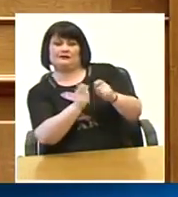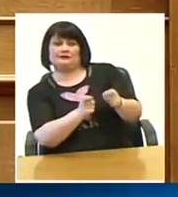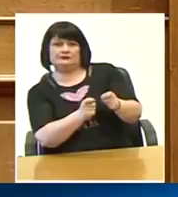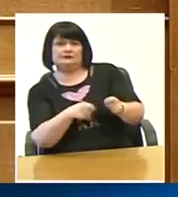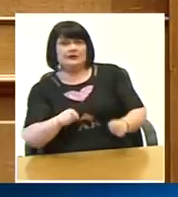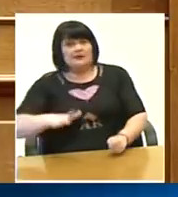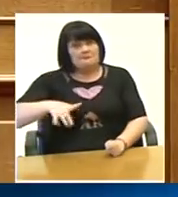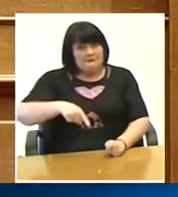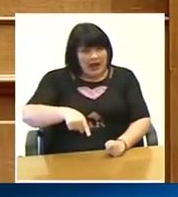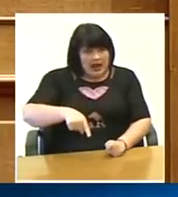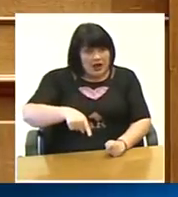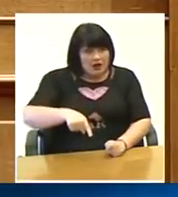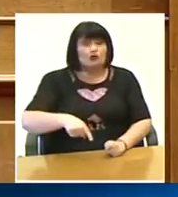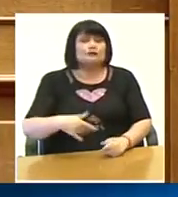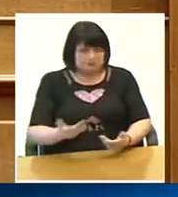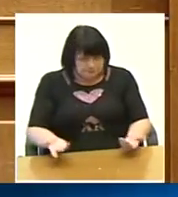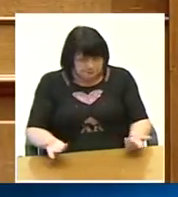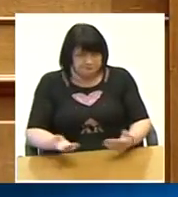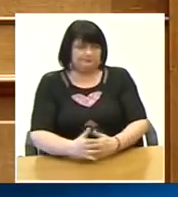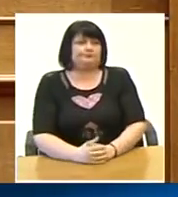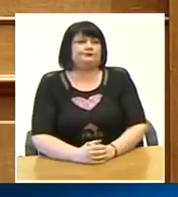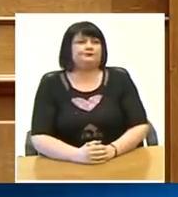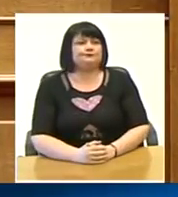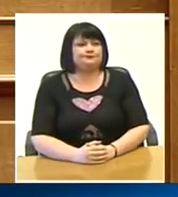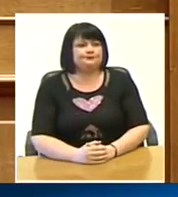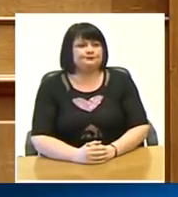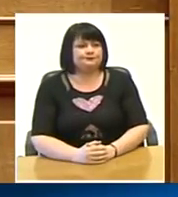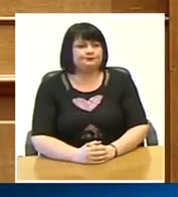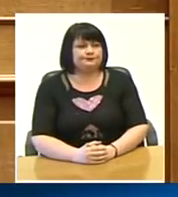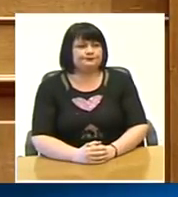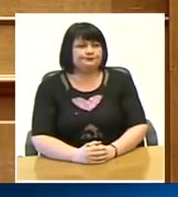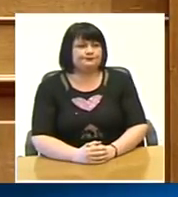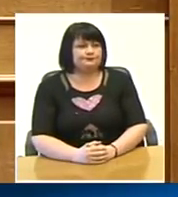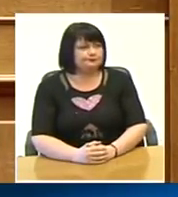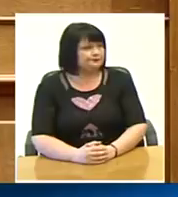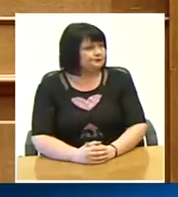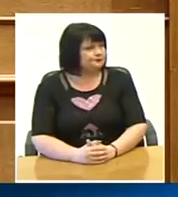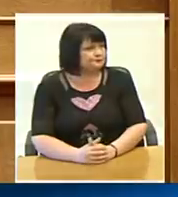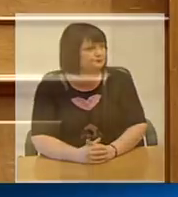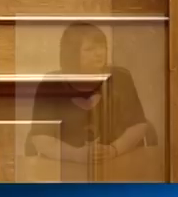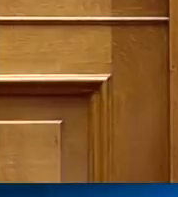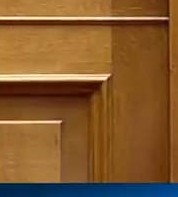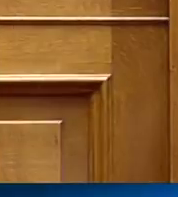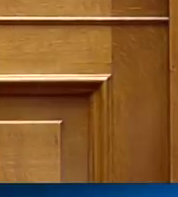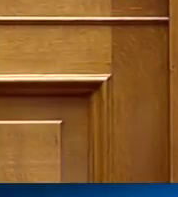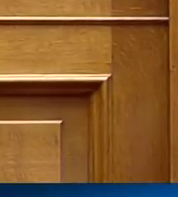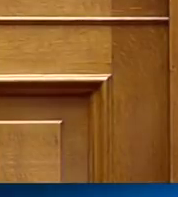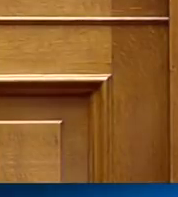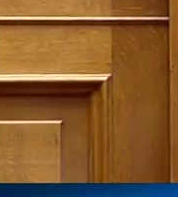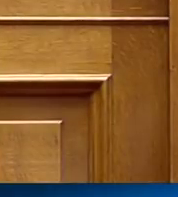πράγμα αυτή η τεράστια αύξηση της ρευστότητας του δημόσιου συστήματος έχει ανοίξει την όρεξη σε πάρα πολλά τοκτικά